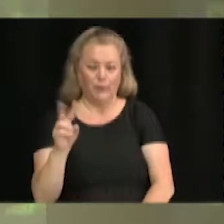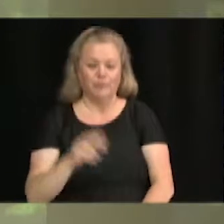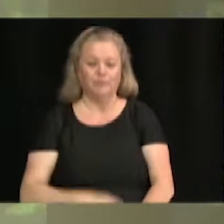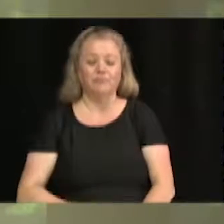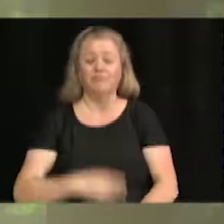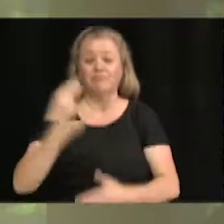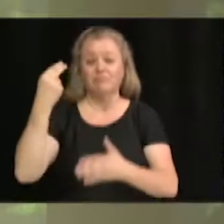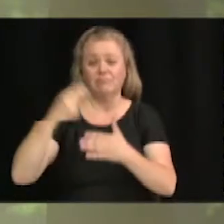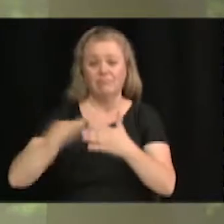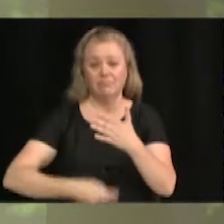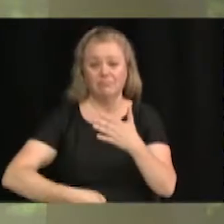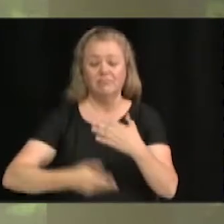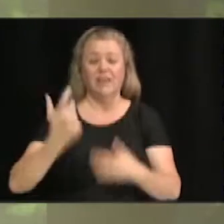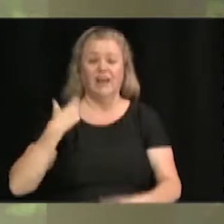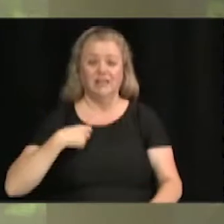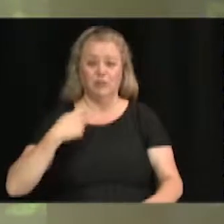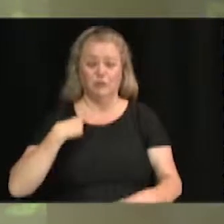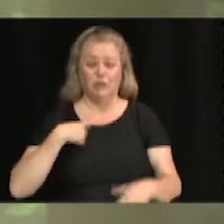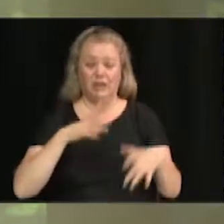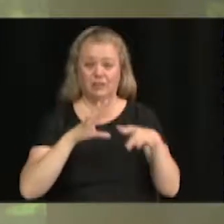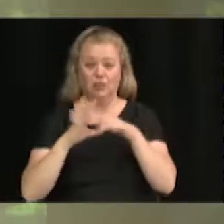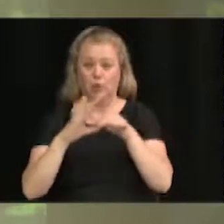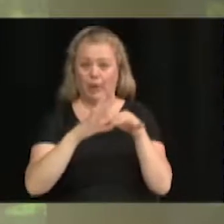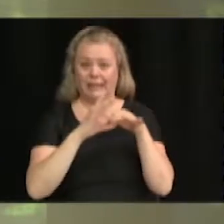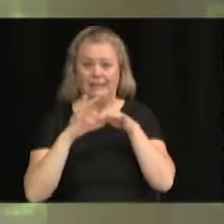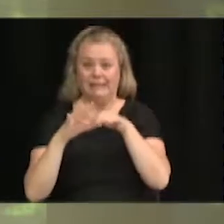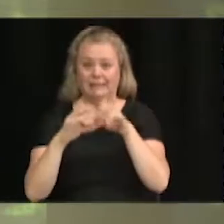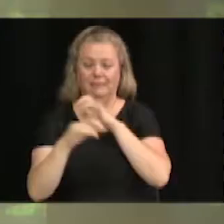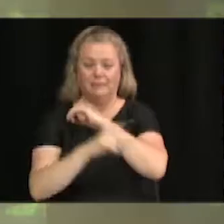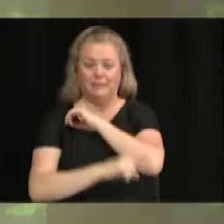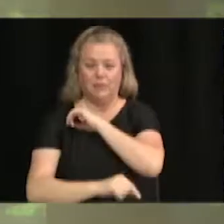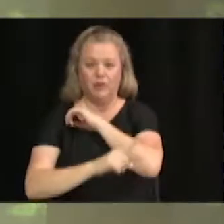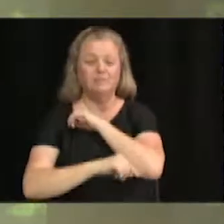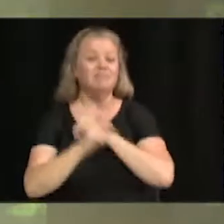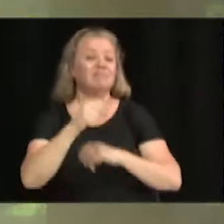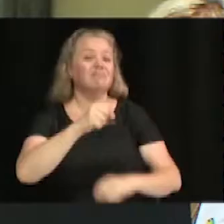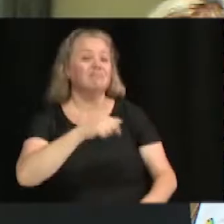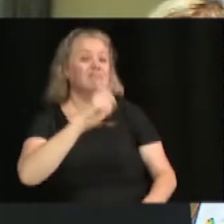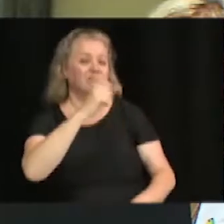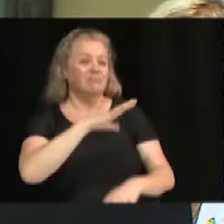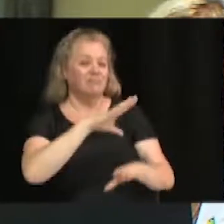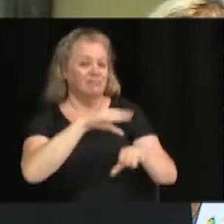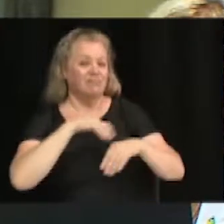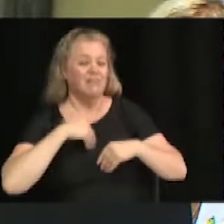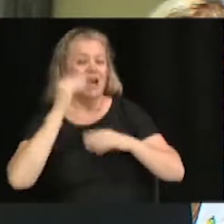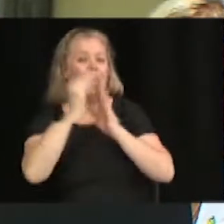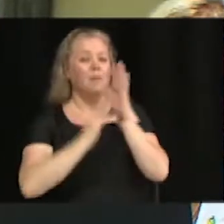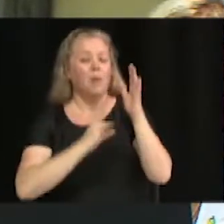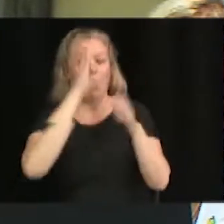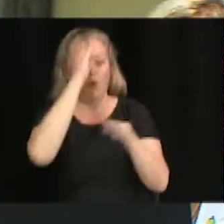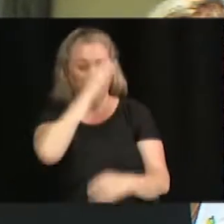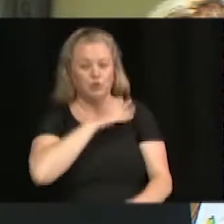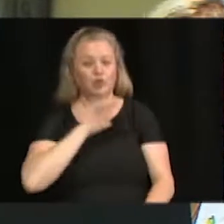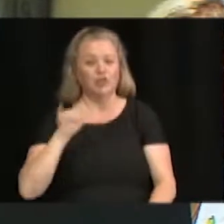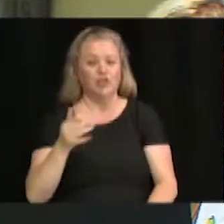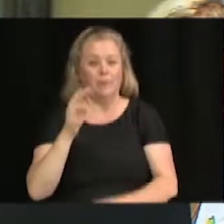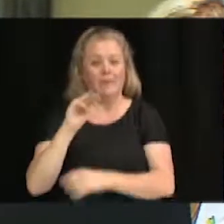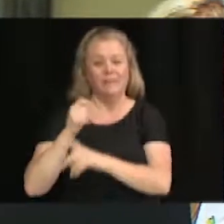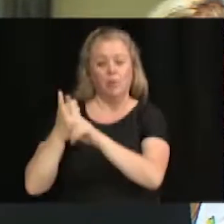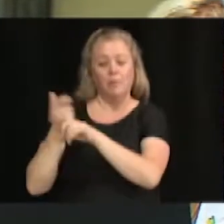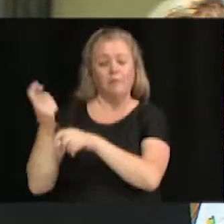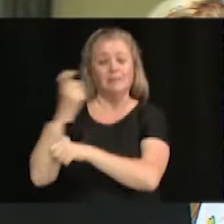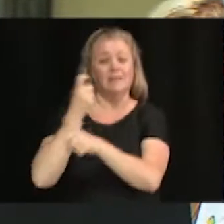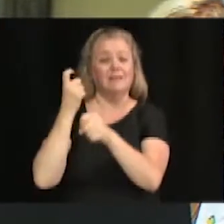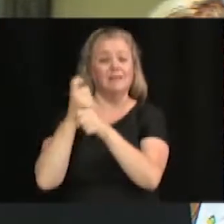l'assurance collective des employés municipaux. Oui. Alors, il s'agit d'approuver le rapport de M. Jean Mercier, directeur du service des ressources humaines